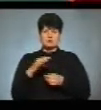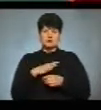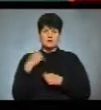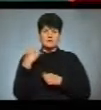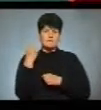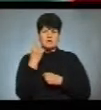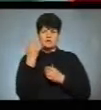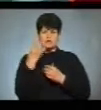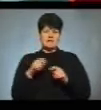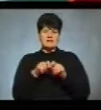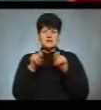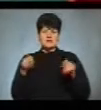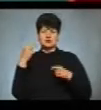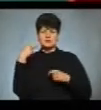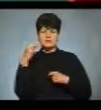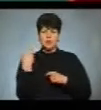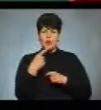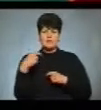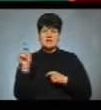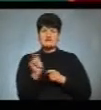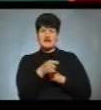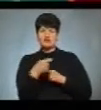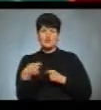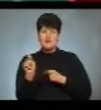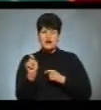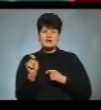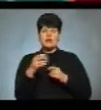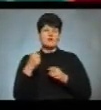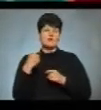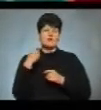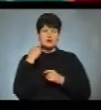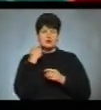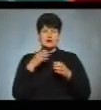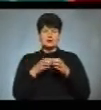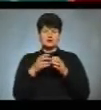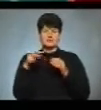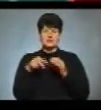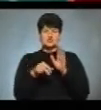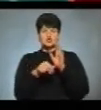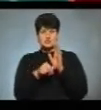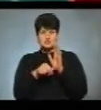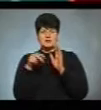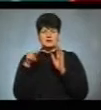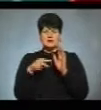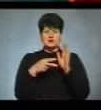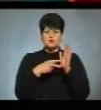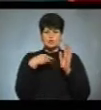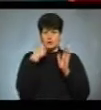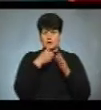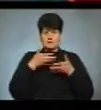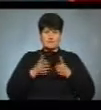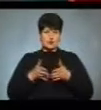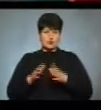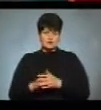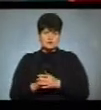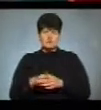першого дня відкритого чемпіонату області з фехтування на шпагах у віковій категорії 2006-2007 років народження. Повір